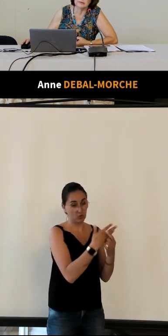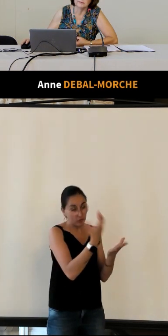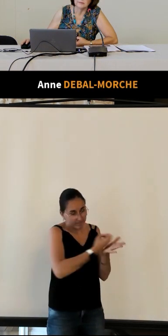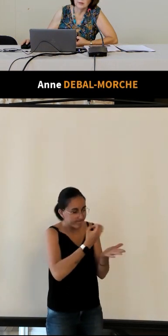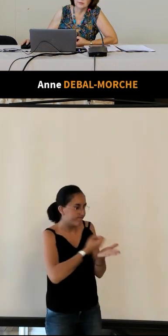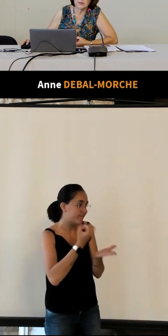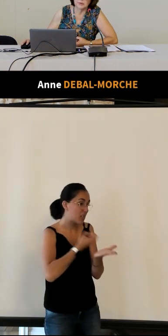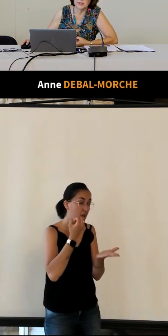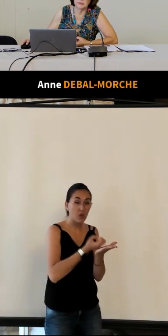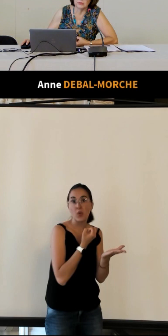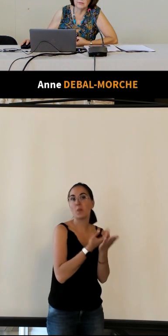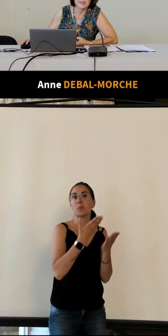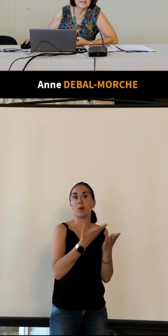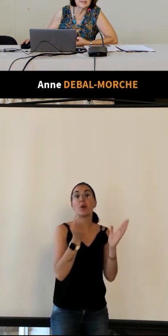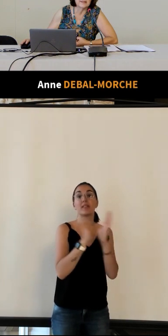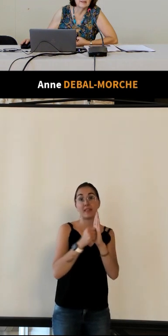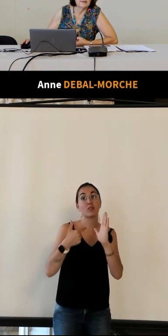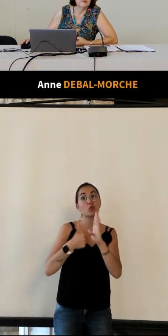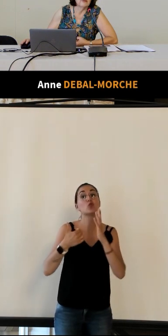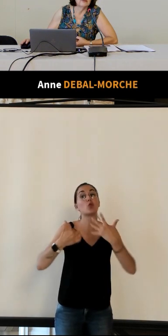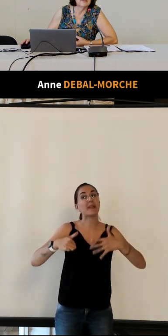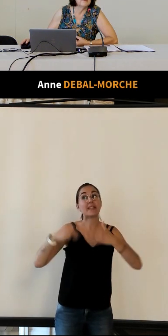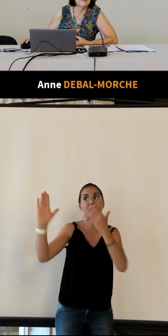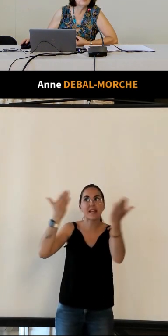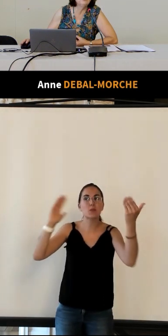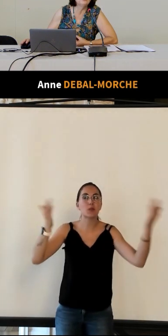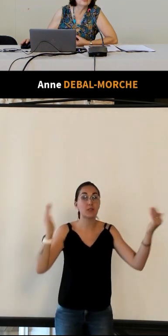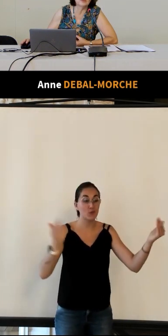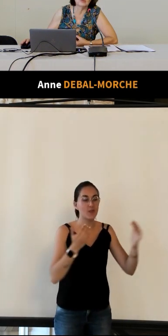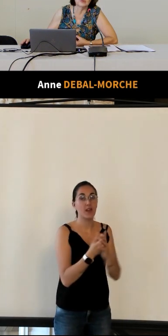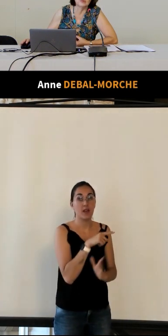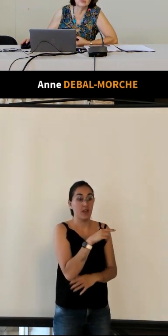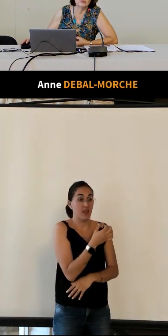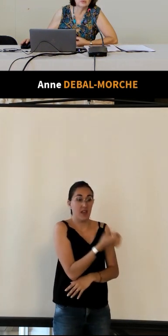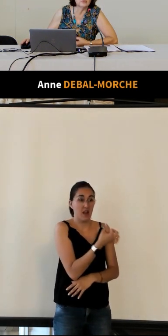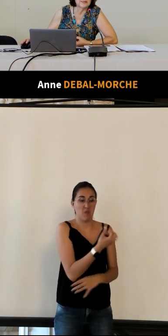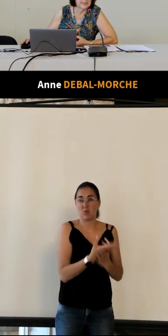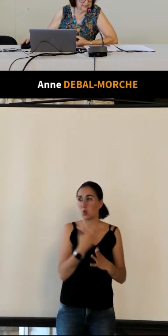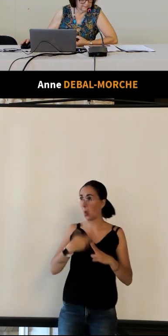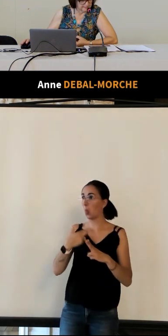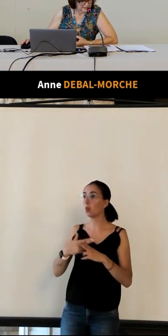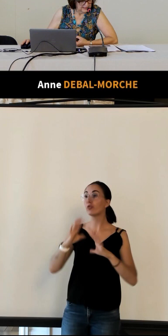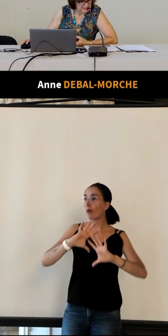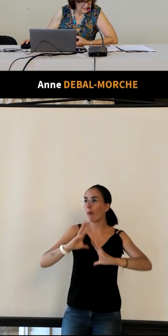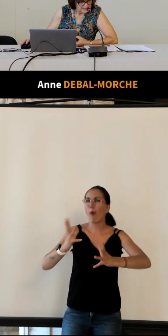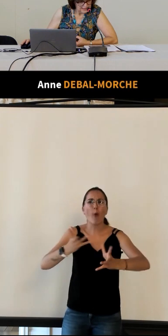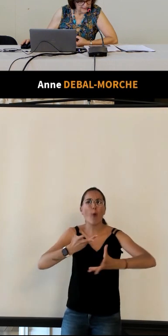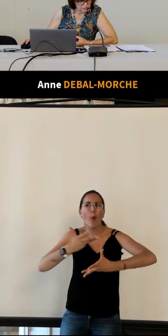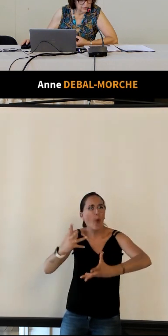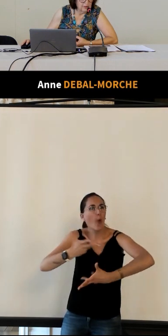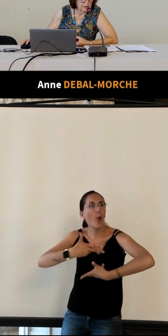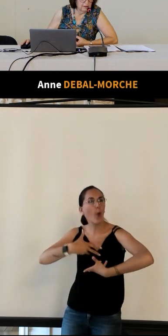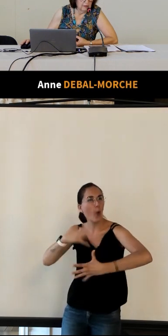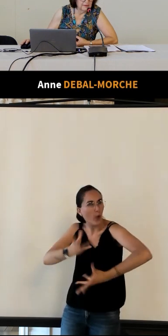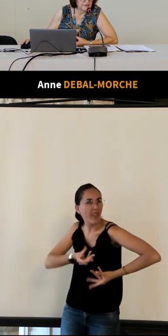pour l'exposition de 2016 n'aimait pas du tout ce nom d'hôtesse et